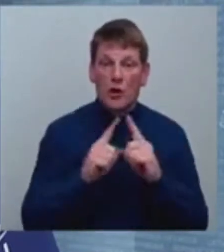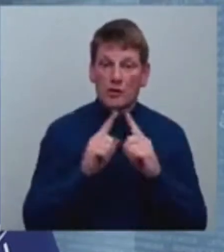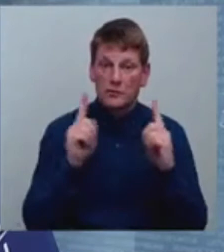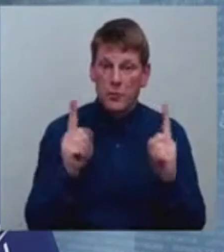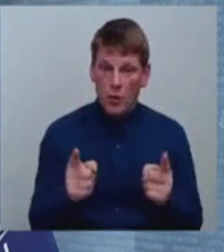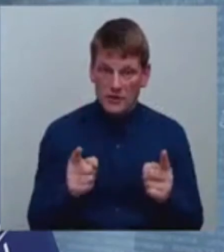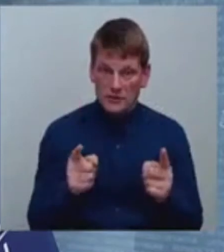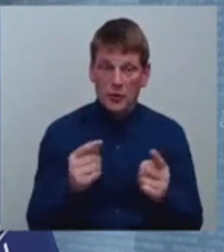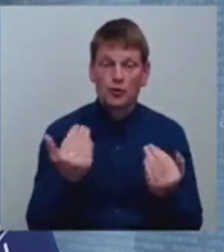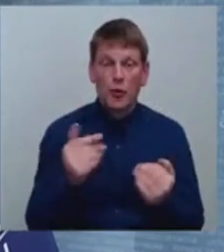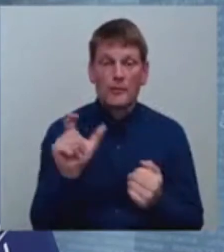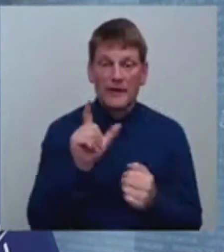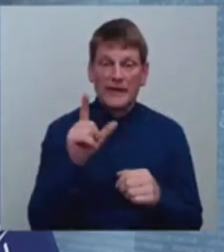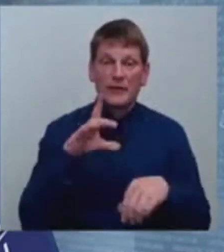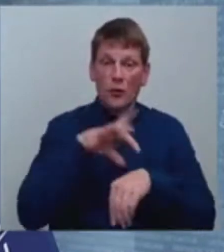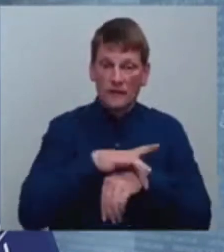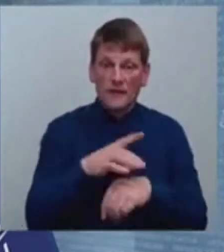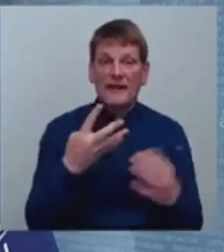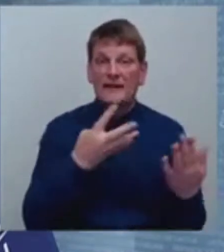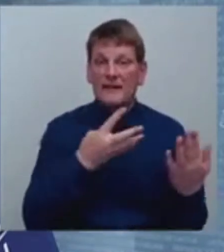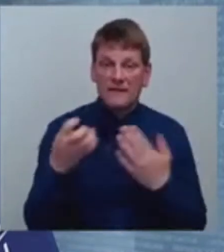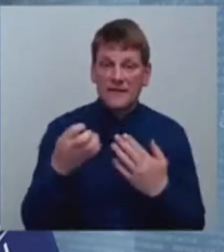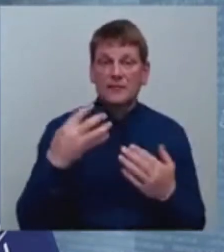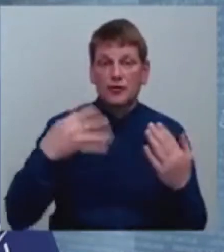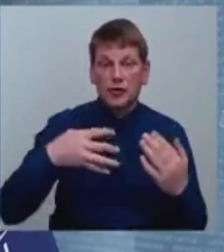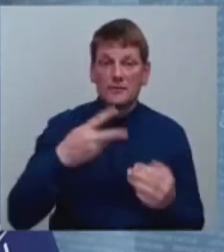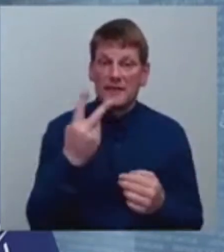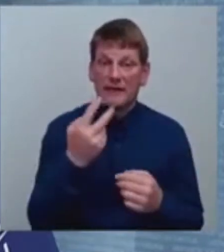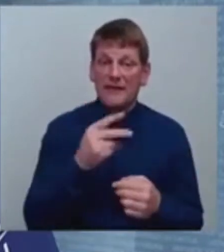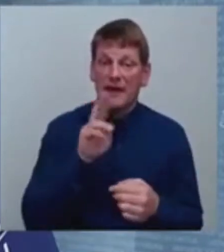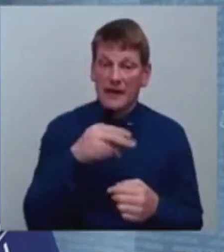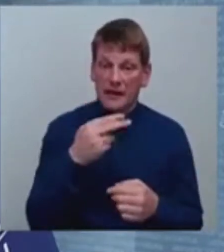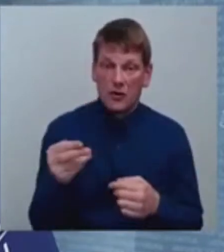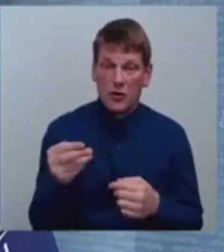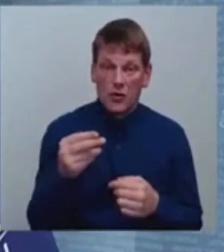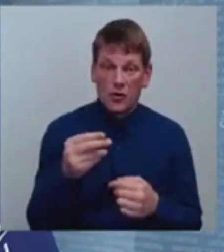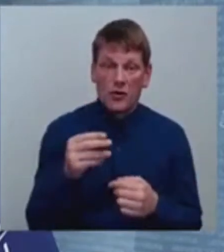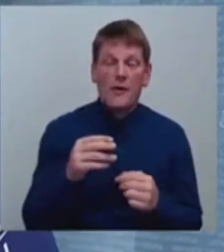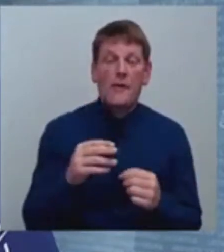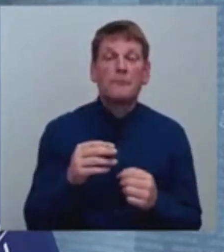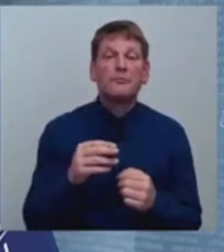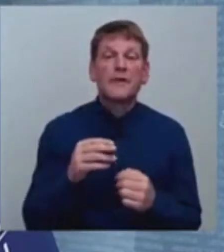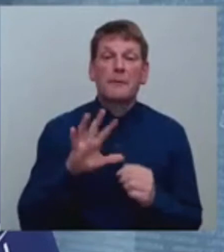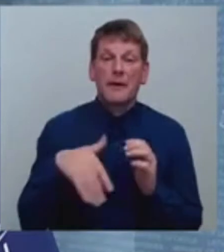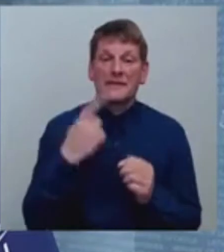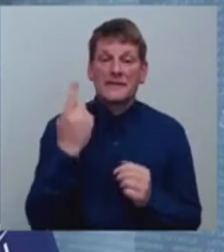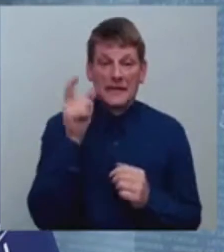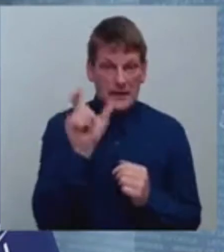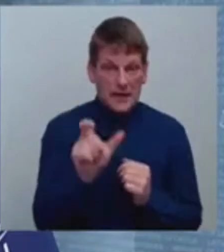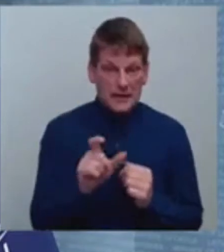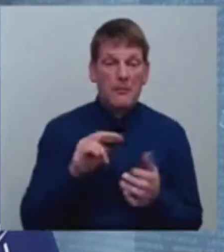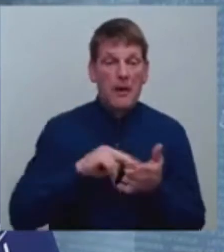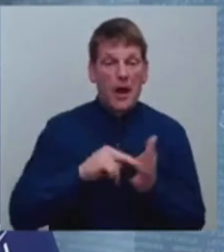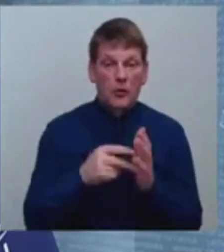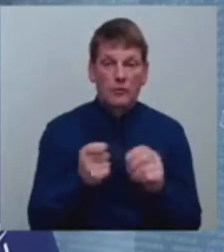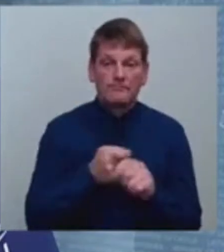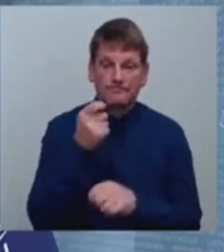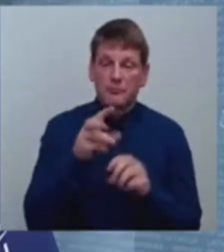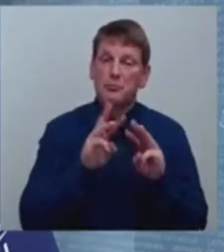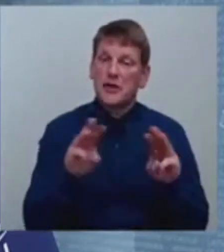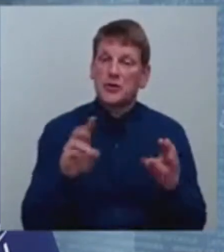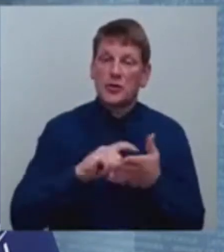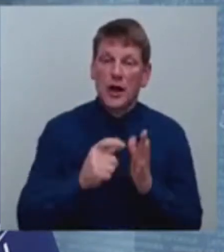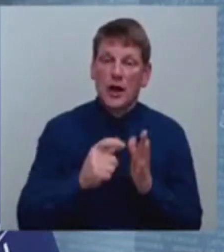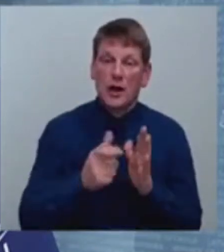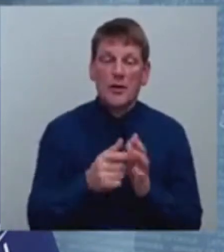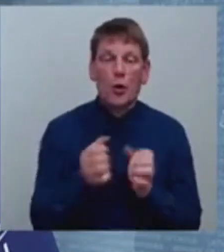šobrīd ir nofiksēta 942 eiro. Savukārt, pēc nedēļas mēs plānojam iesniegt ministru kabinetā